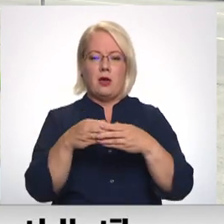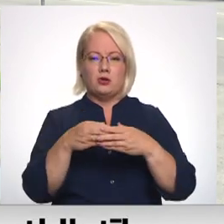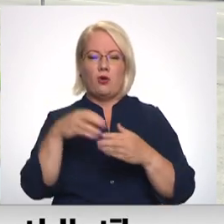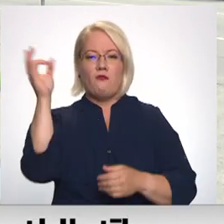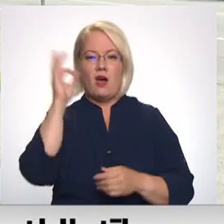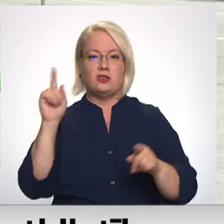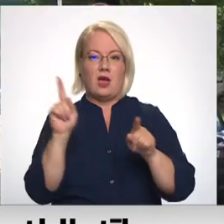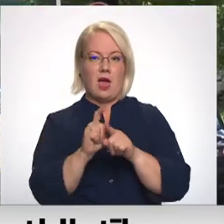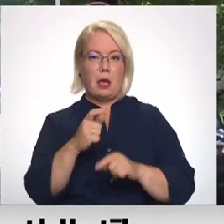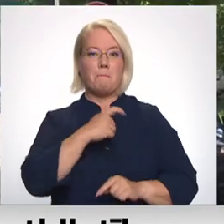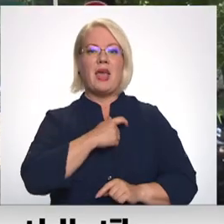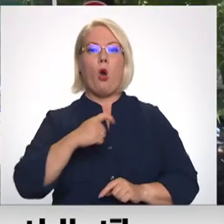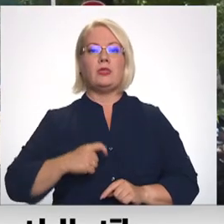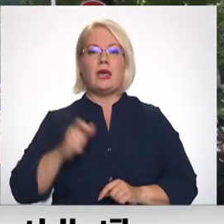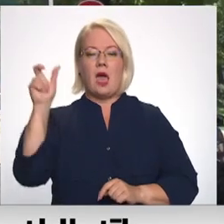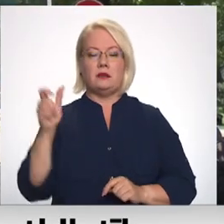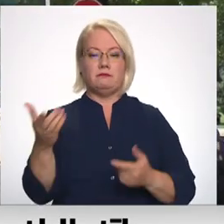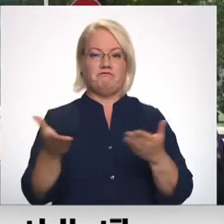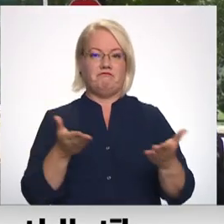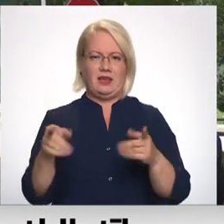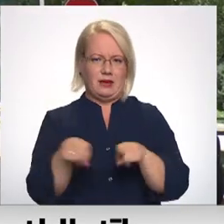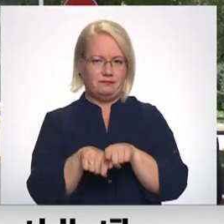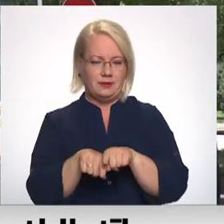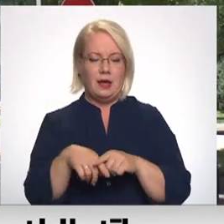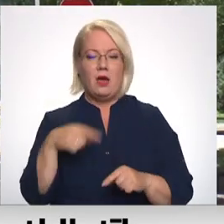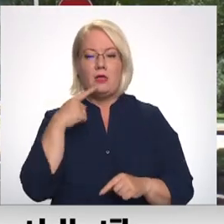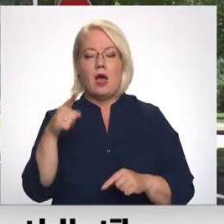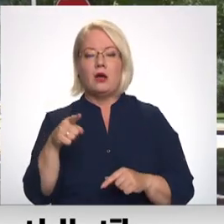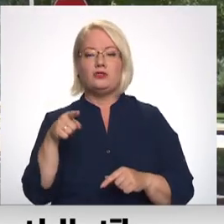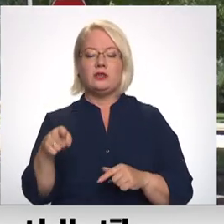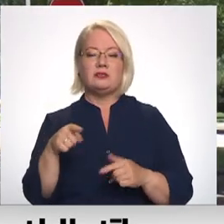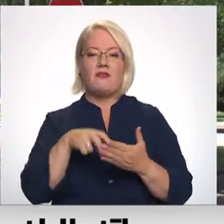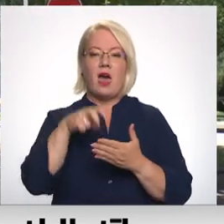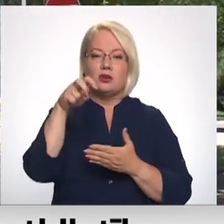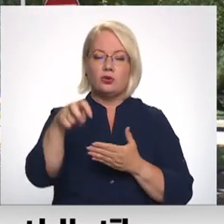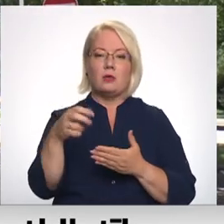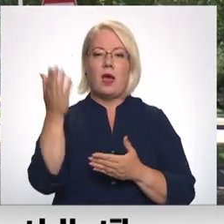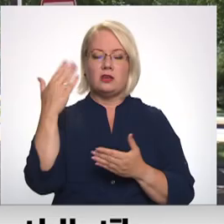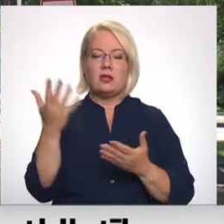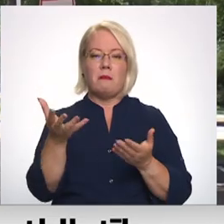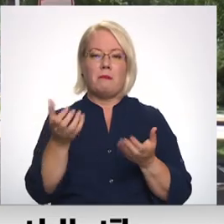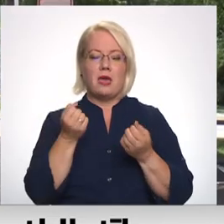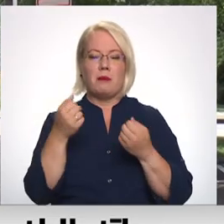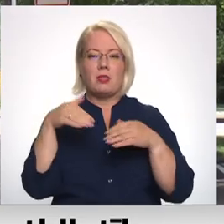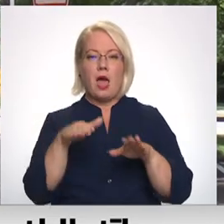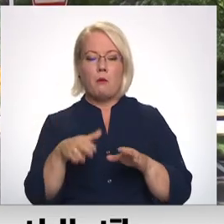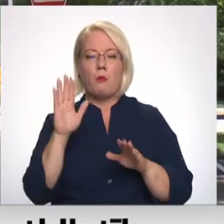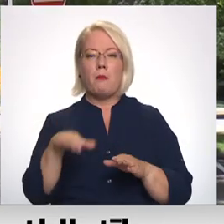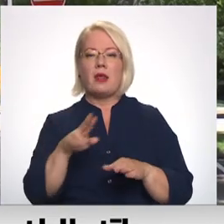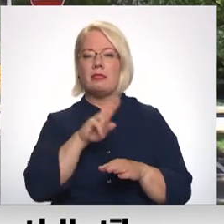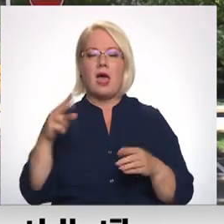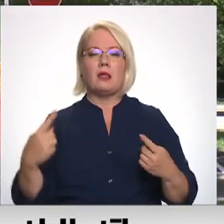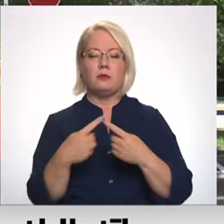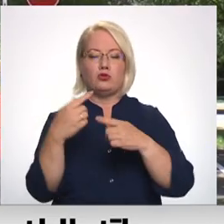vīri, kas iet pa priekšu. Publiskās atmiņas centras vēstules ar aicinājumu pieņemt lēmumu par šim laikam neatbilstošo ielu nosaukumu